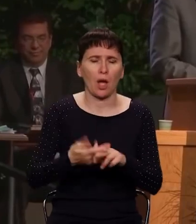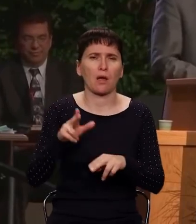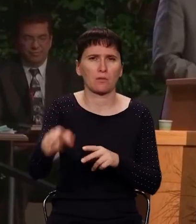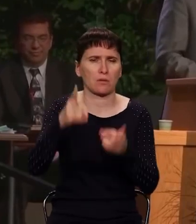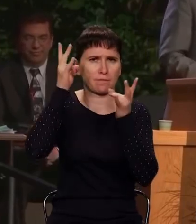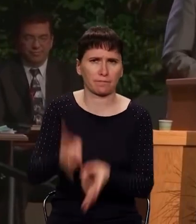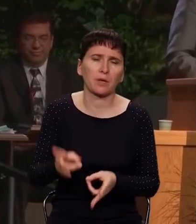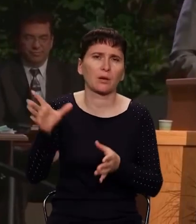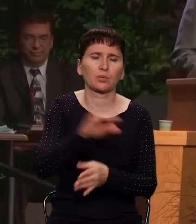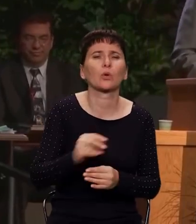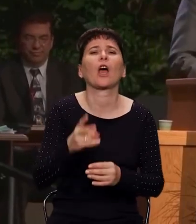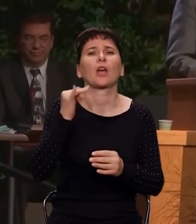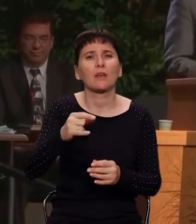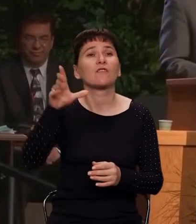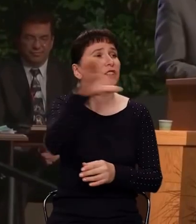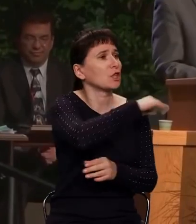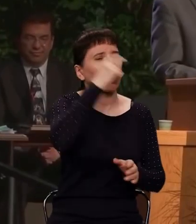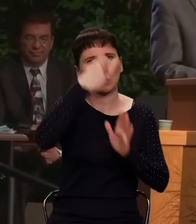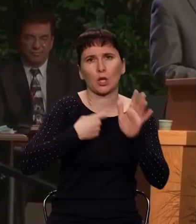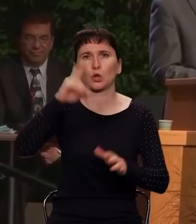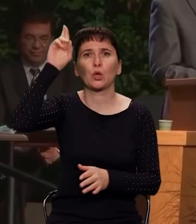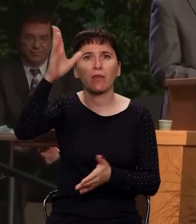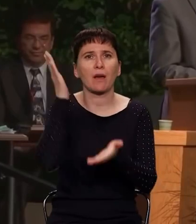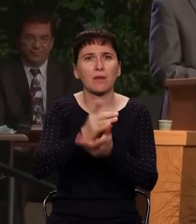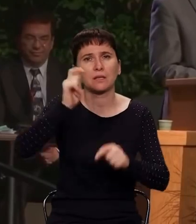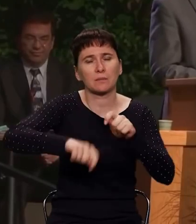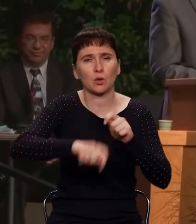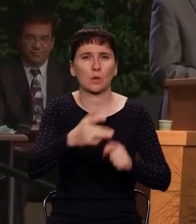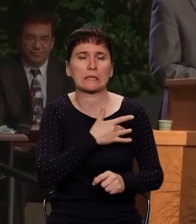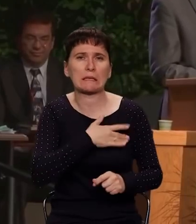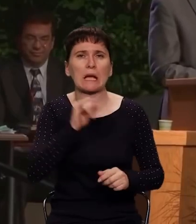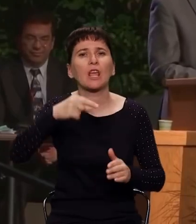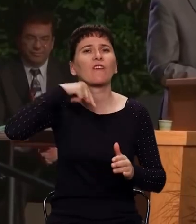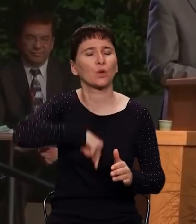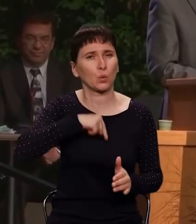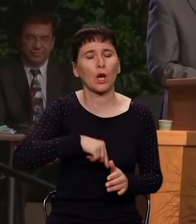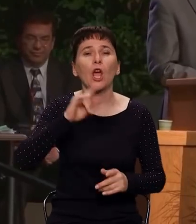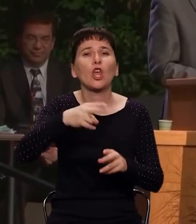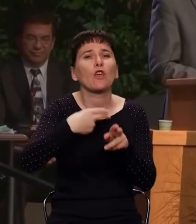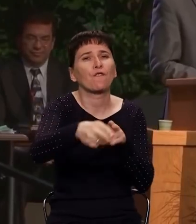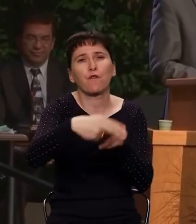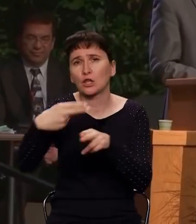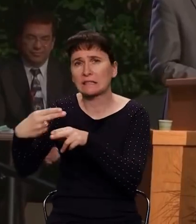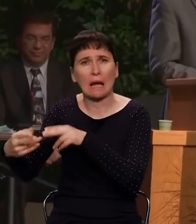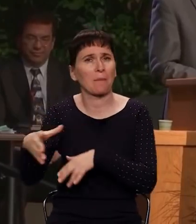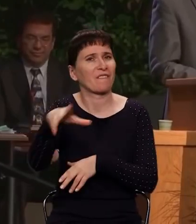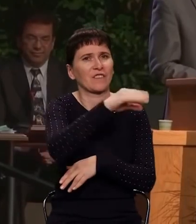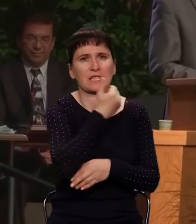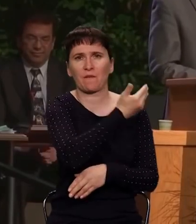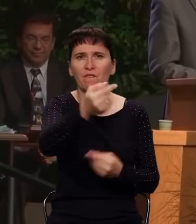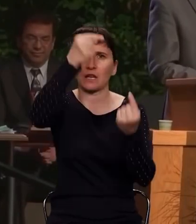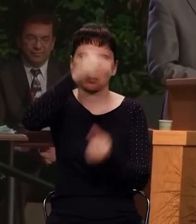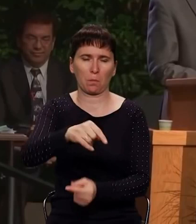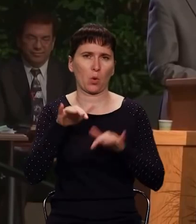им, испытывающие сердца и внутренности, и воздам каждому из вас по